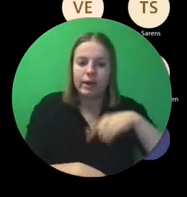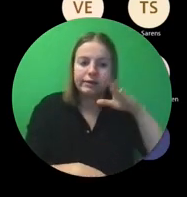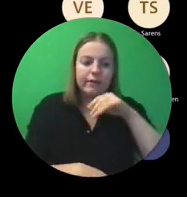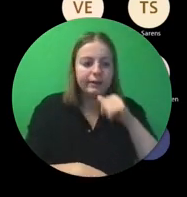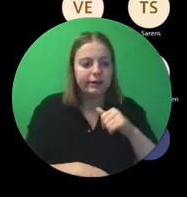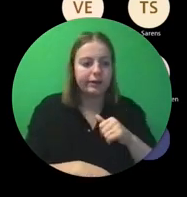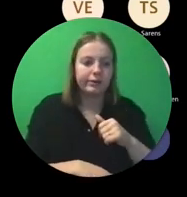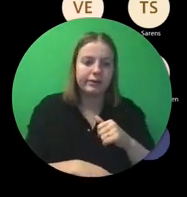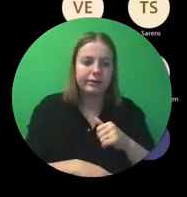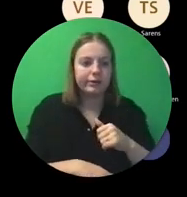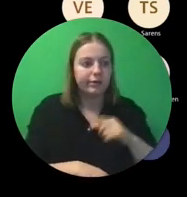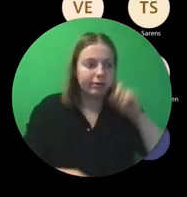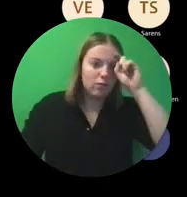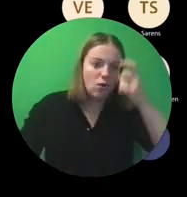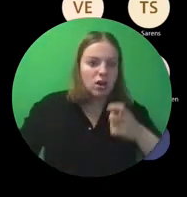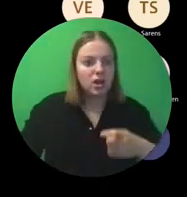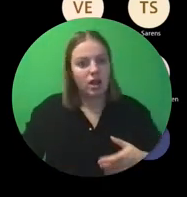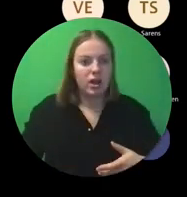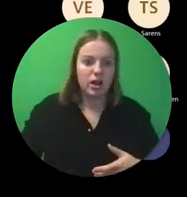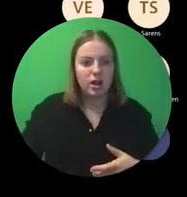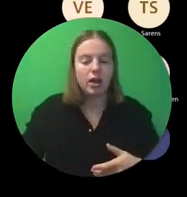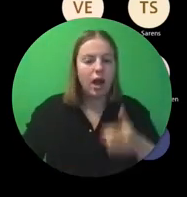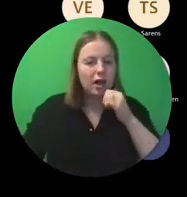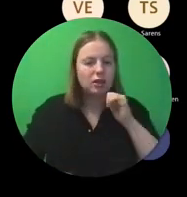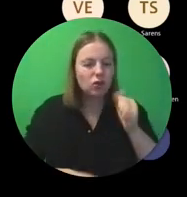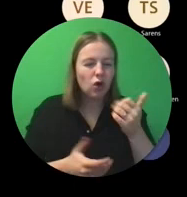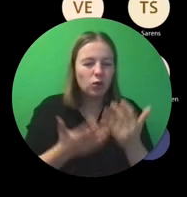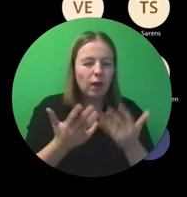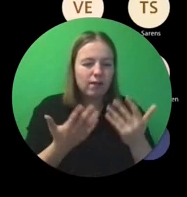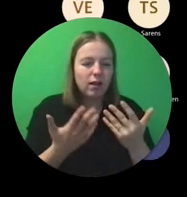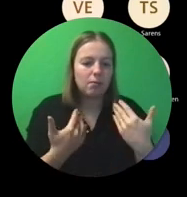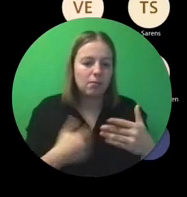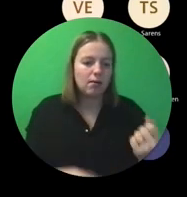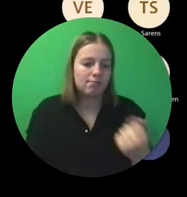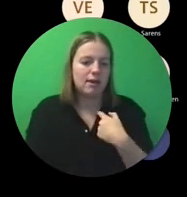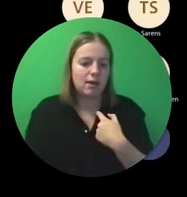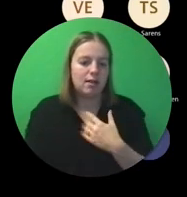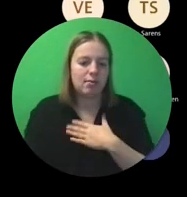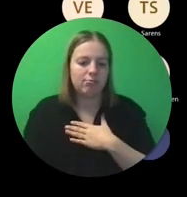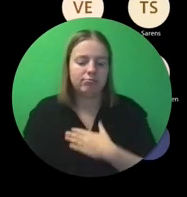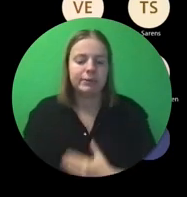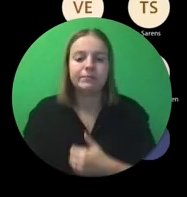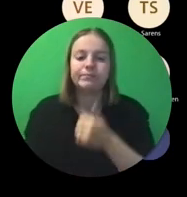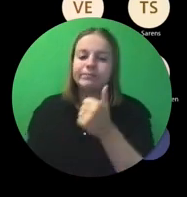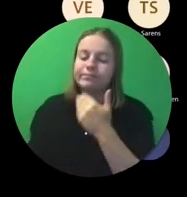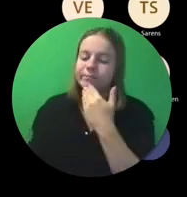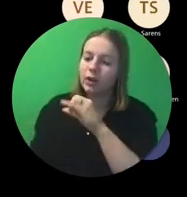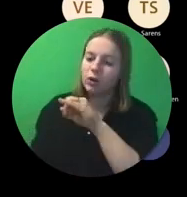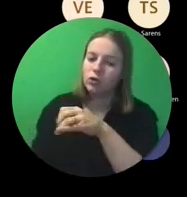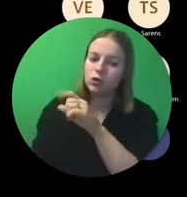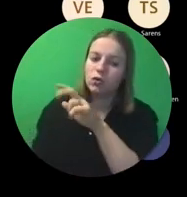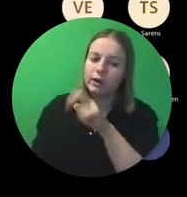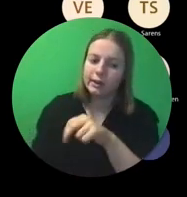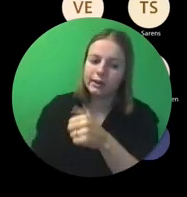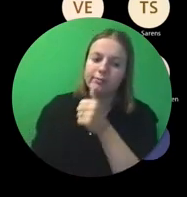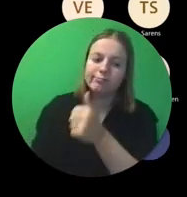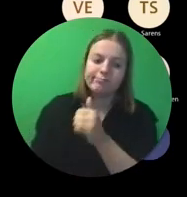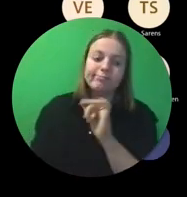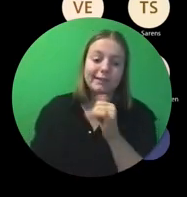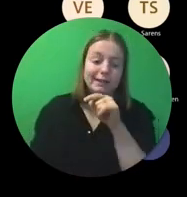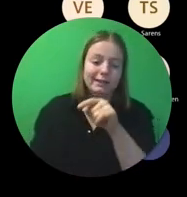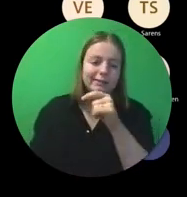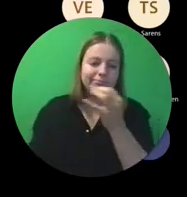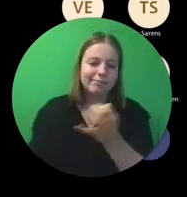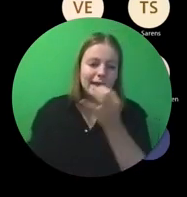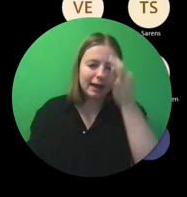moeilijk over doen. Heb je toch twijfels dat het gerust op neemt. Ja, dankjewel Jolien. Dat is inderdaad het grote